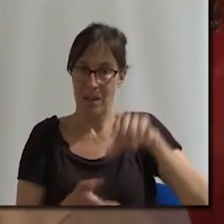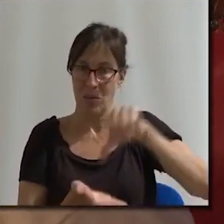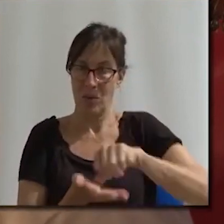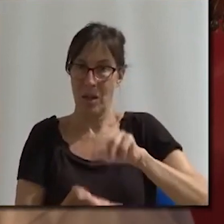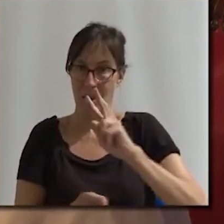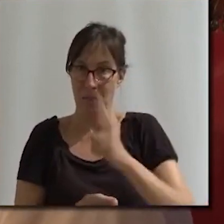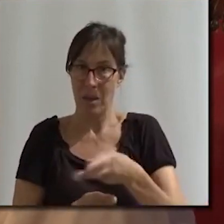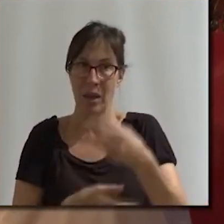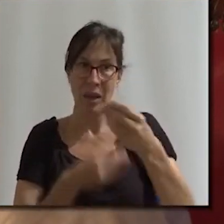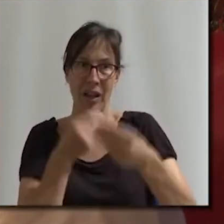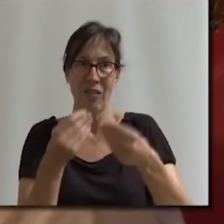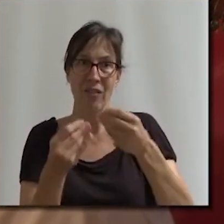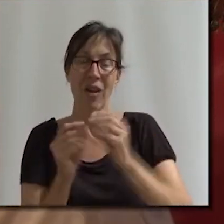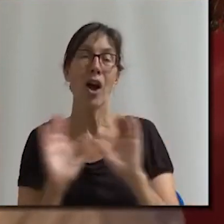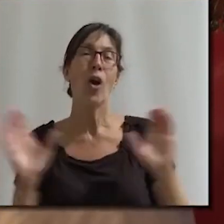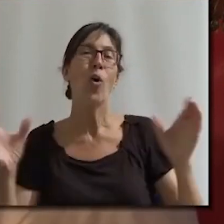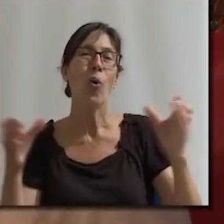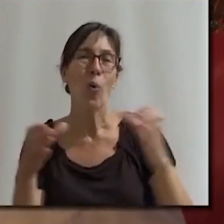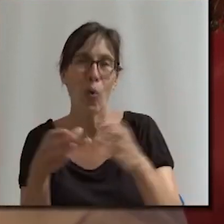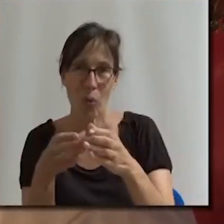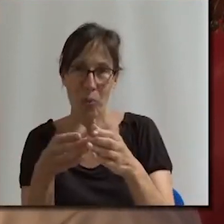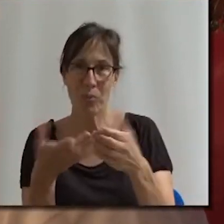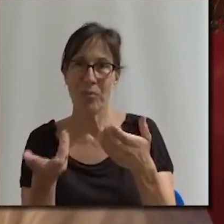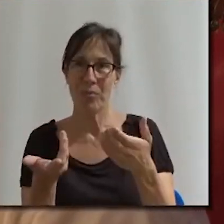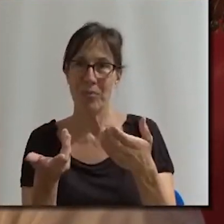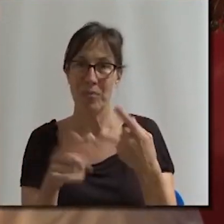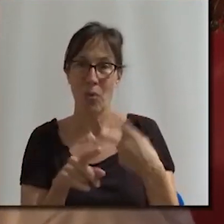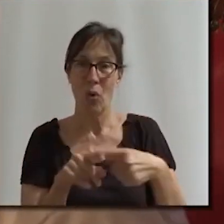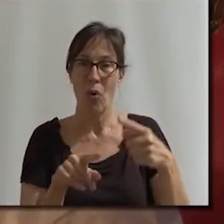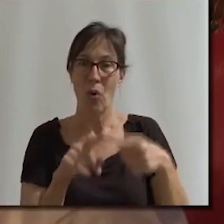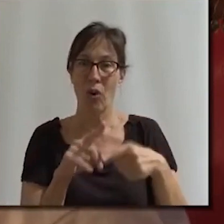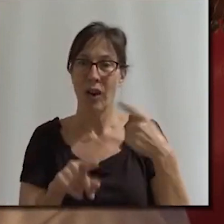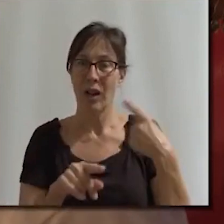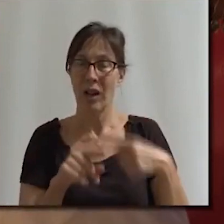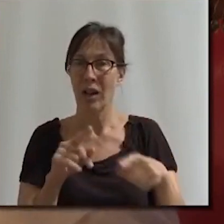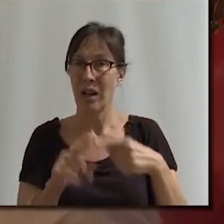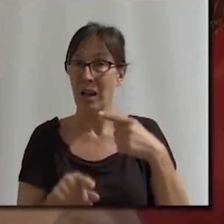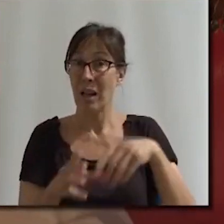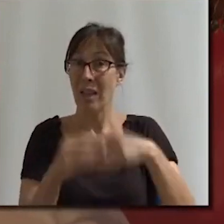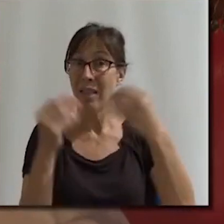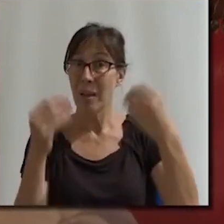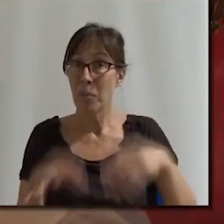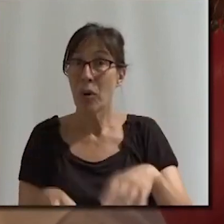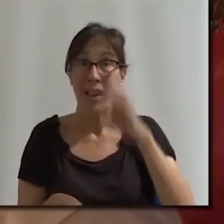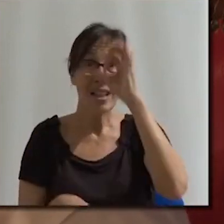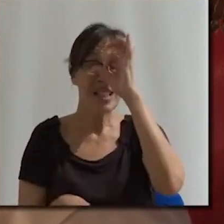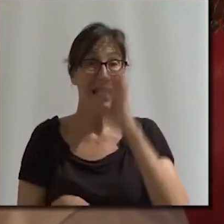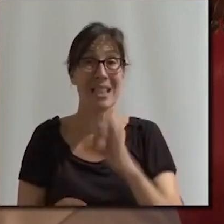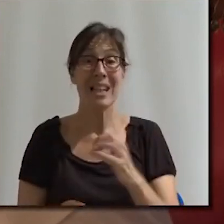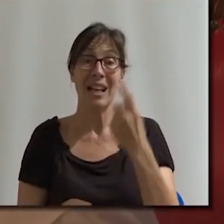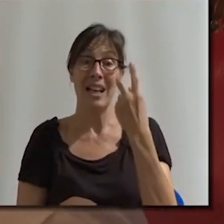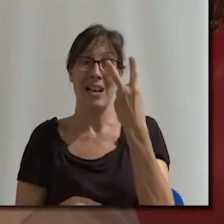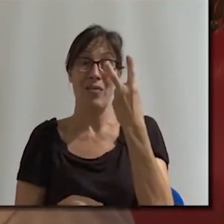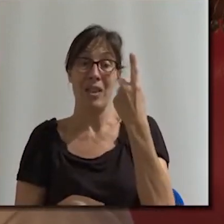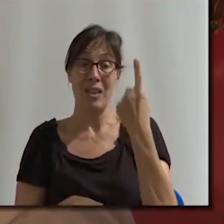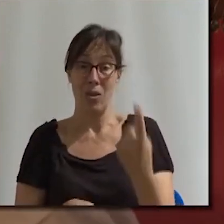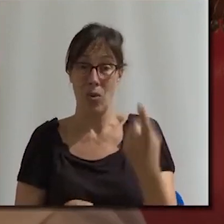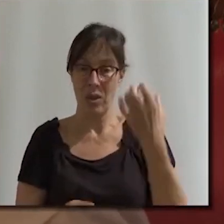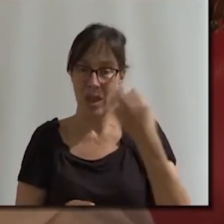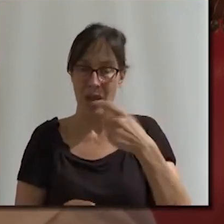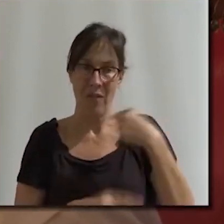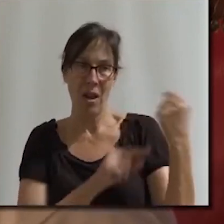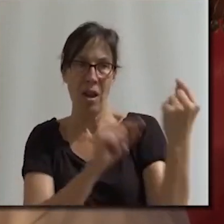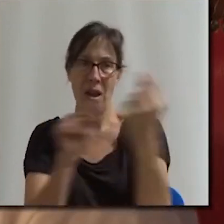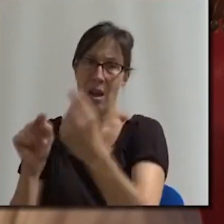col·lectivament, perquè les decisions al segle XXI en democràcia es fan de forma deliberativa, es fan de